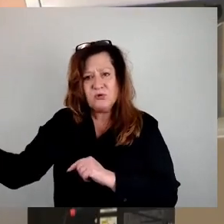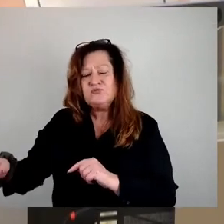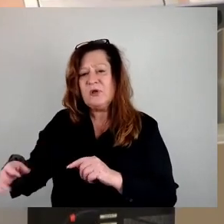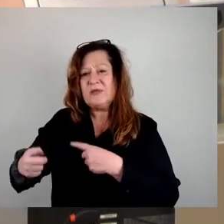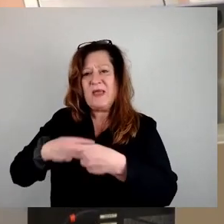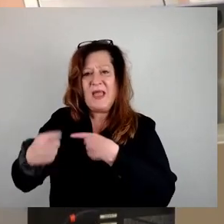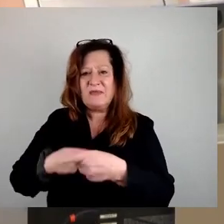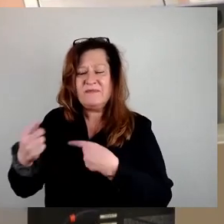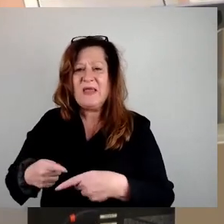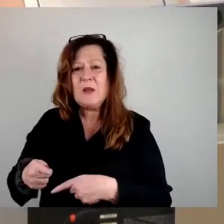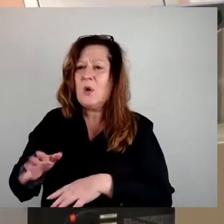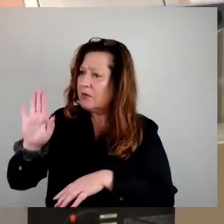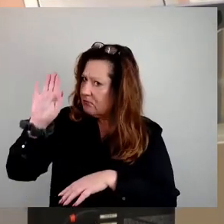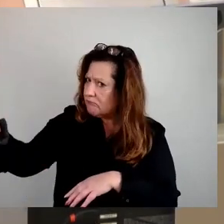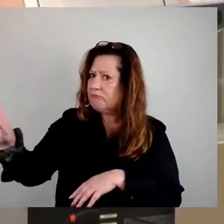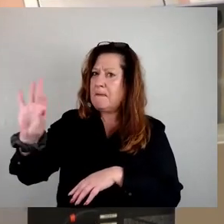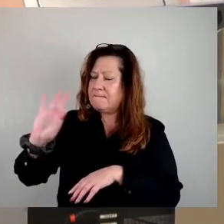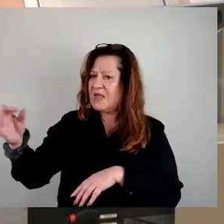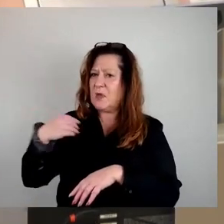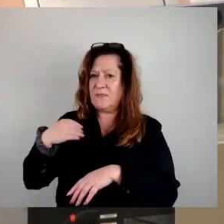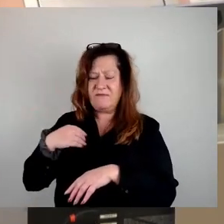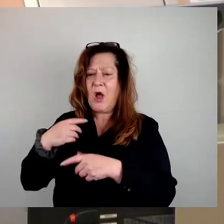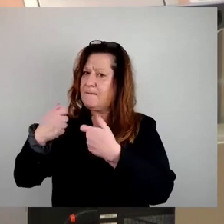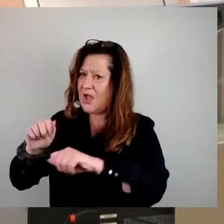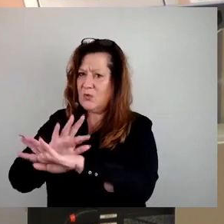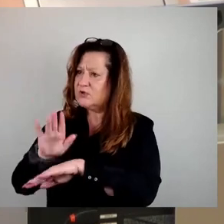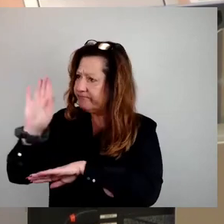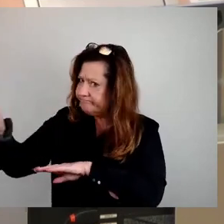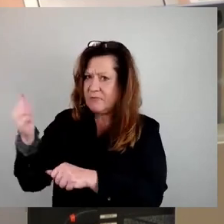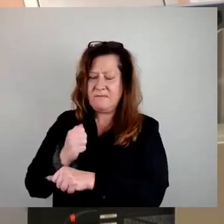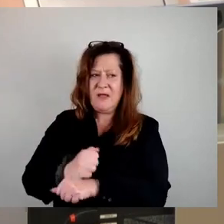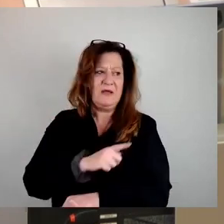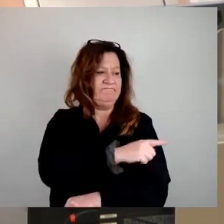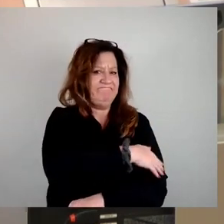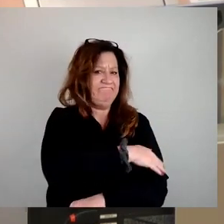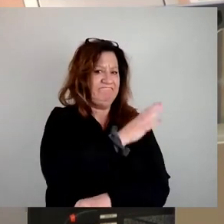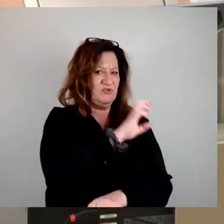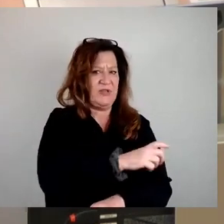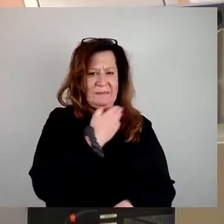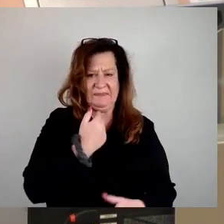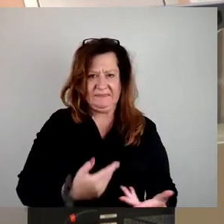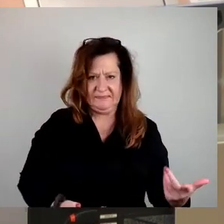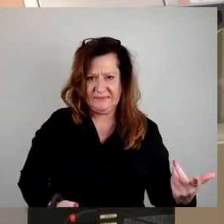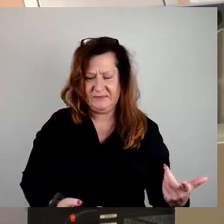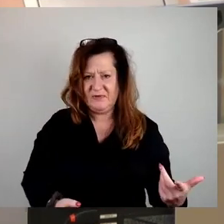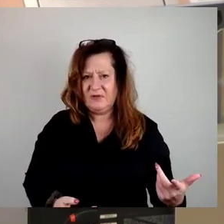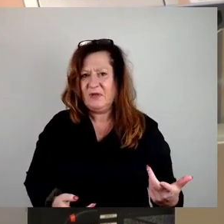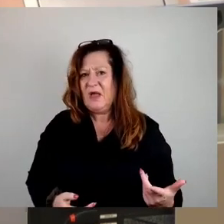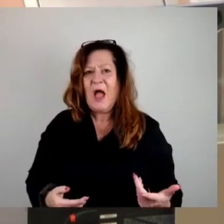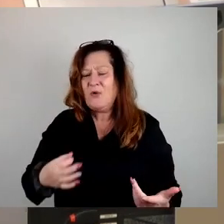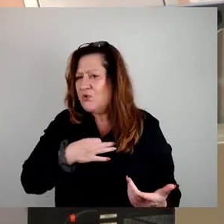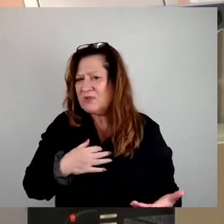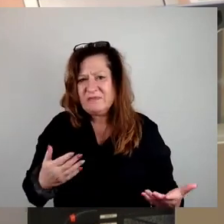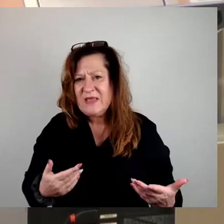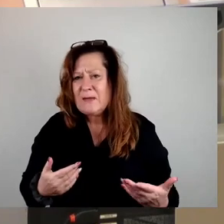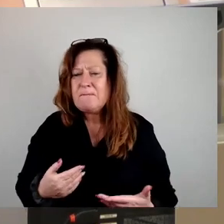genossenschaftlichen Wohnungs und Bauwirtschaft aufgehoben, anstatt auf Seiten der Stadt. Entsprechend erschließt sich für uns der Mehrwert und der Vorteil des